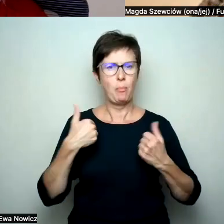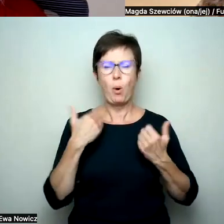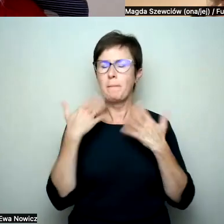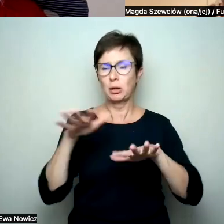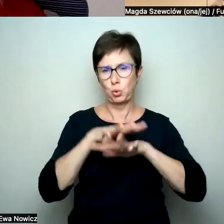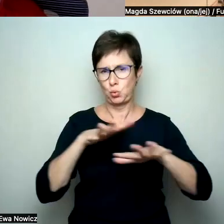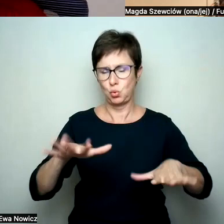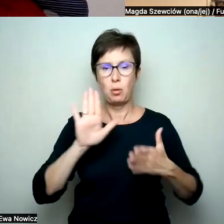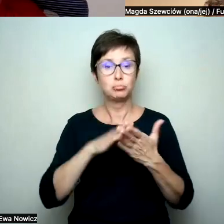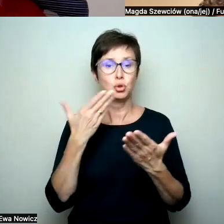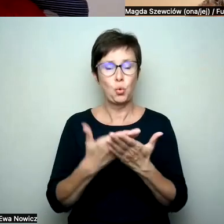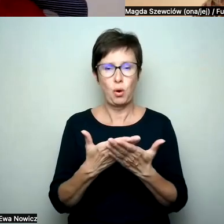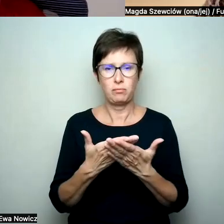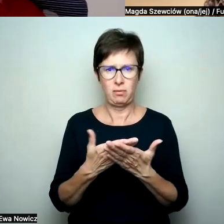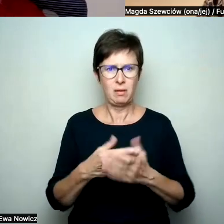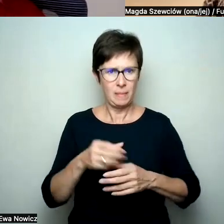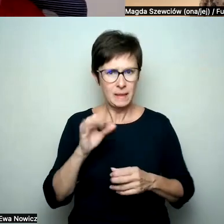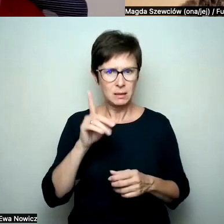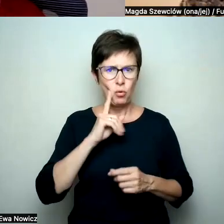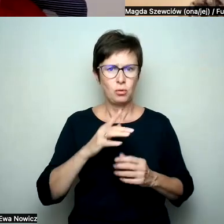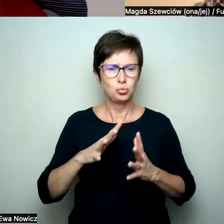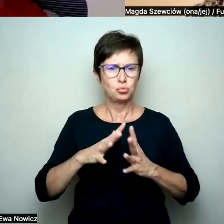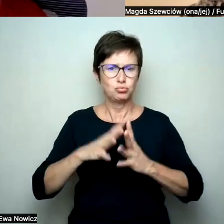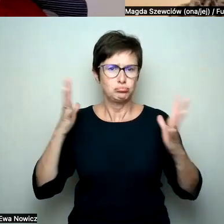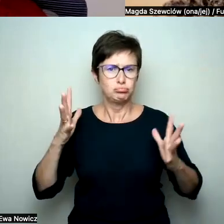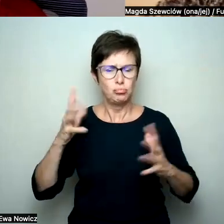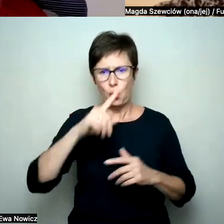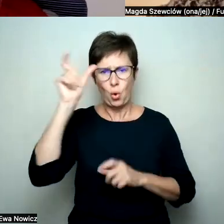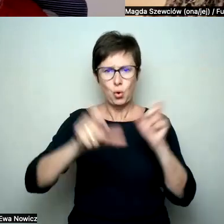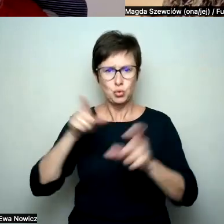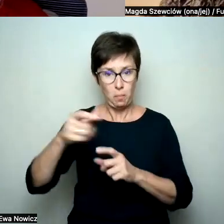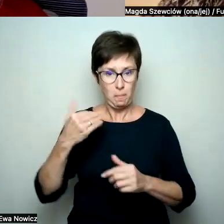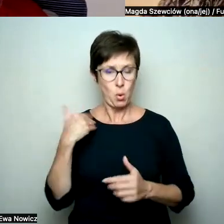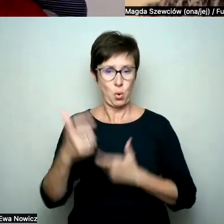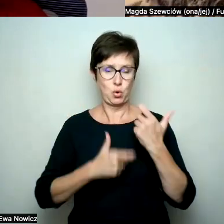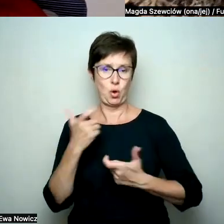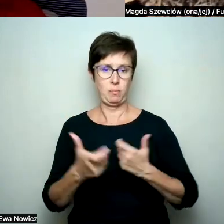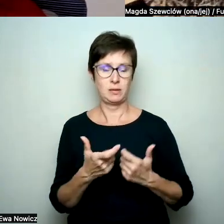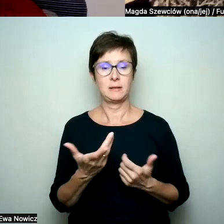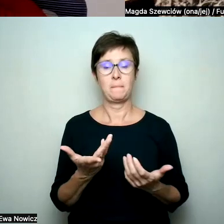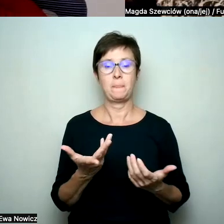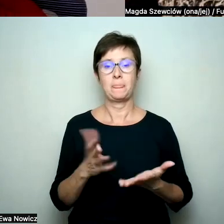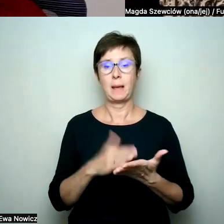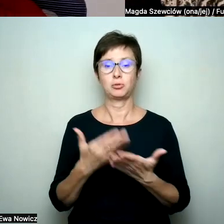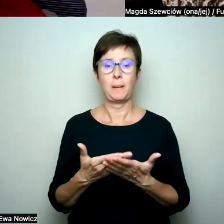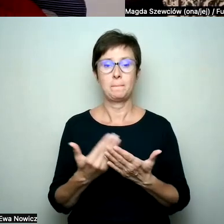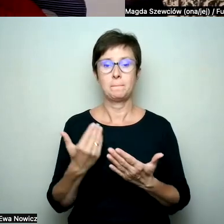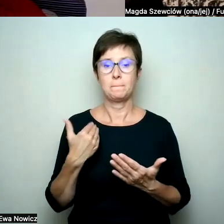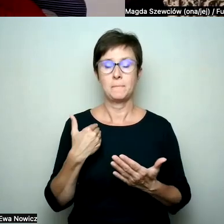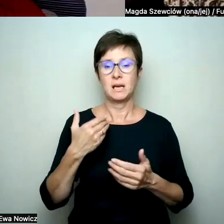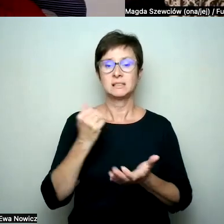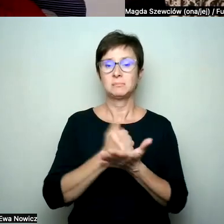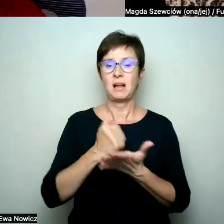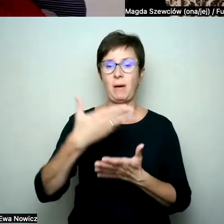i mnóstwo nawet gigantycznych twórców, którzy to robili. Zarówno właśnie, gdy była sprawa Margot,